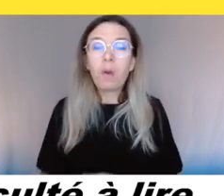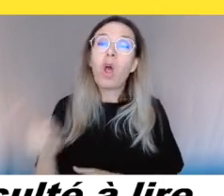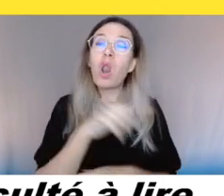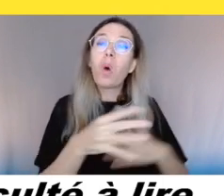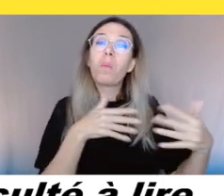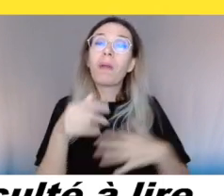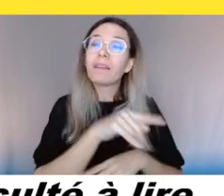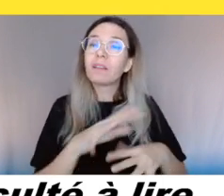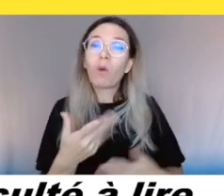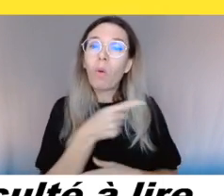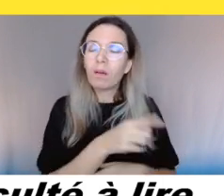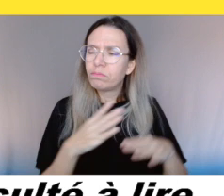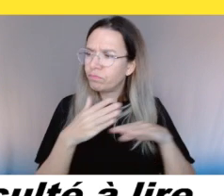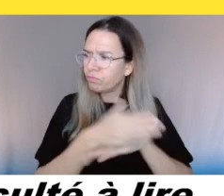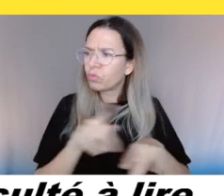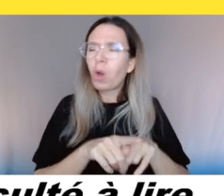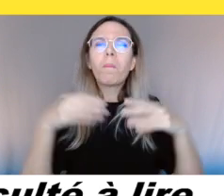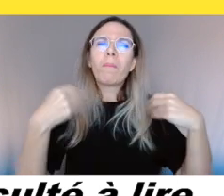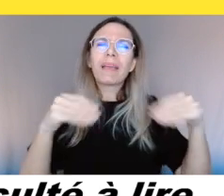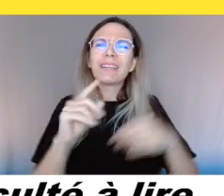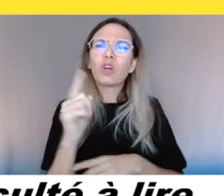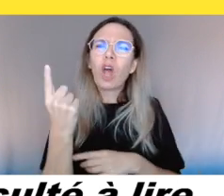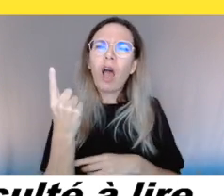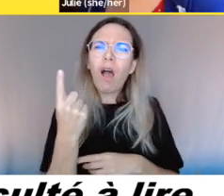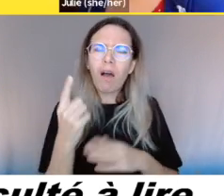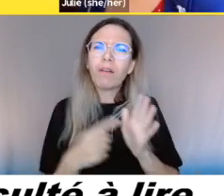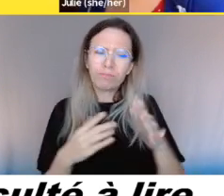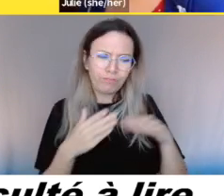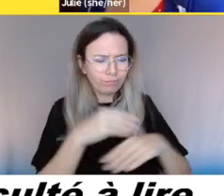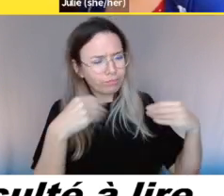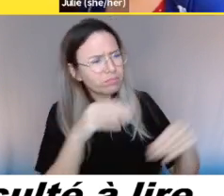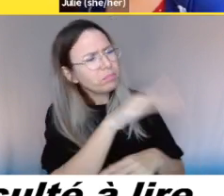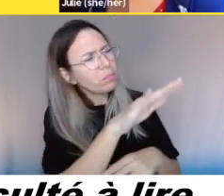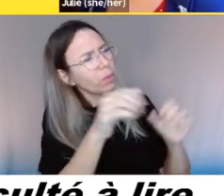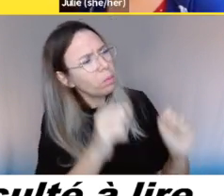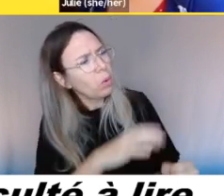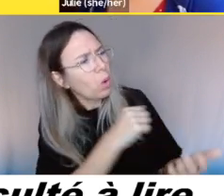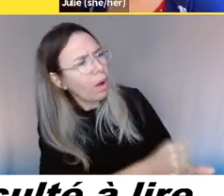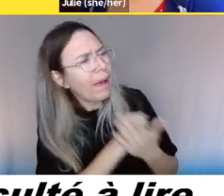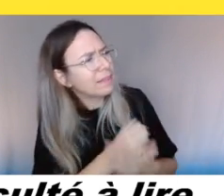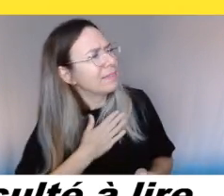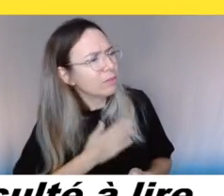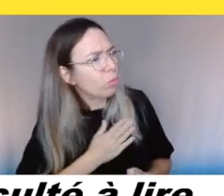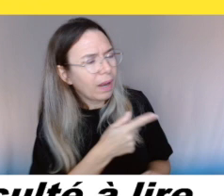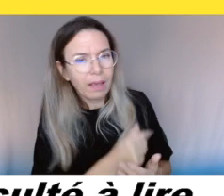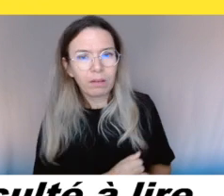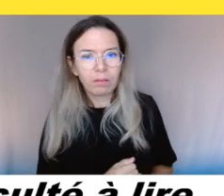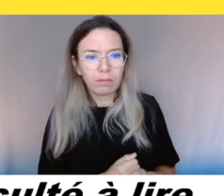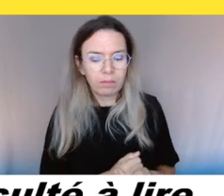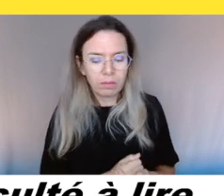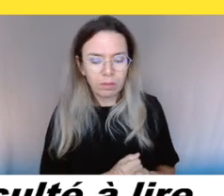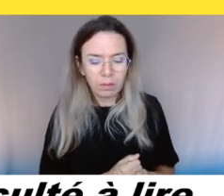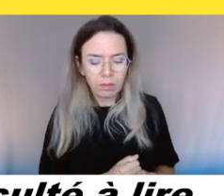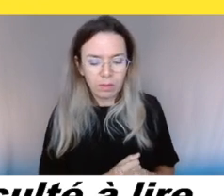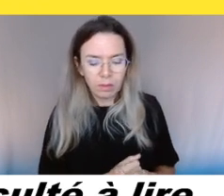écoute, moi j'aimerais mieux que tu viennes de faire tes affaires ici. » C'est un petit magasin ici. Et là, lui, a fait une plainte au